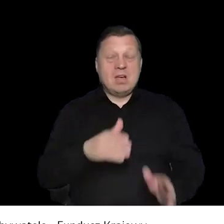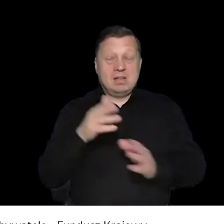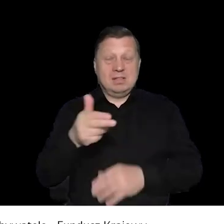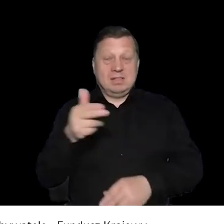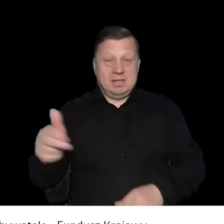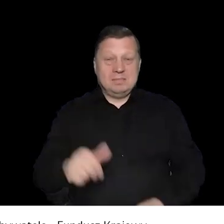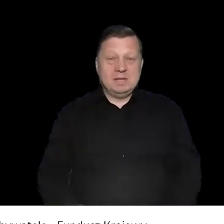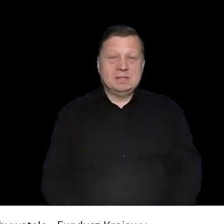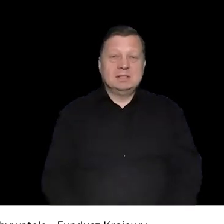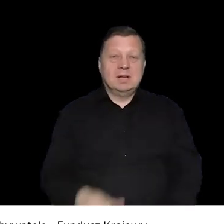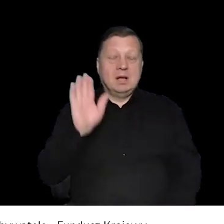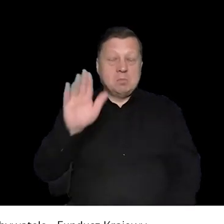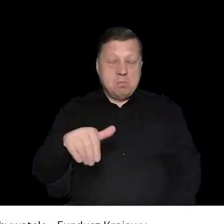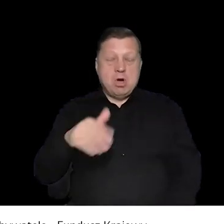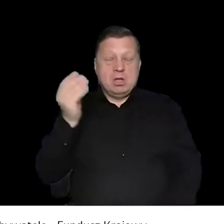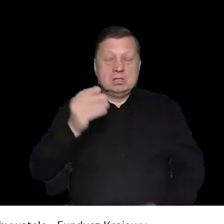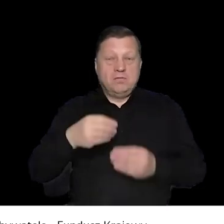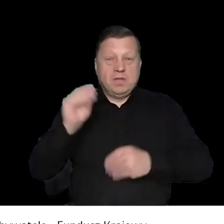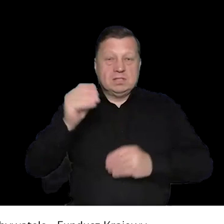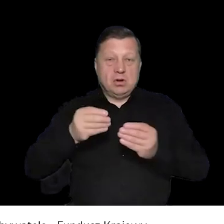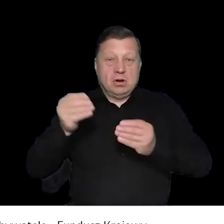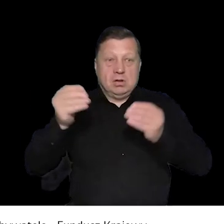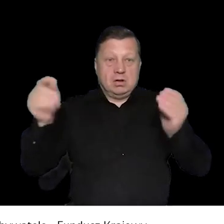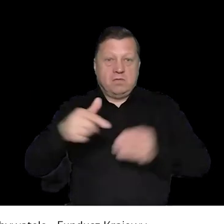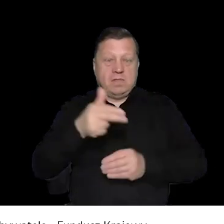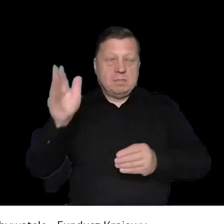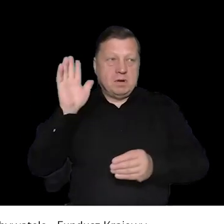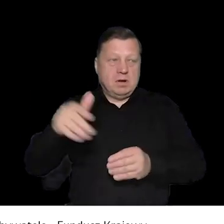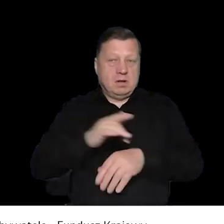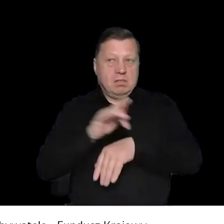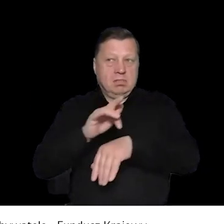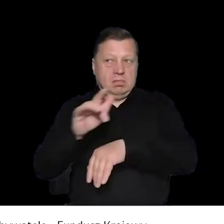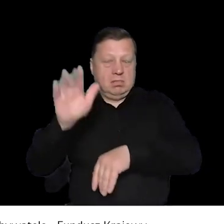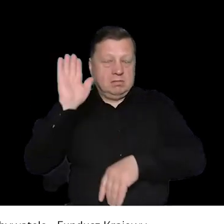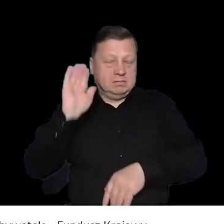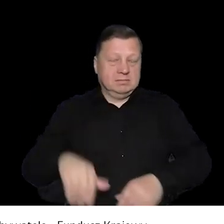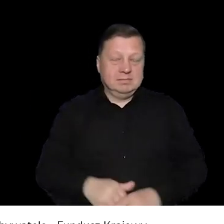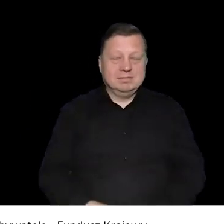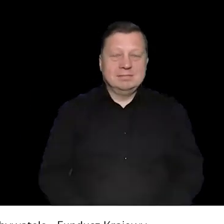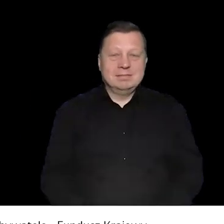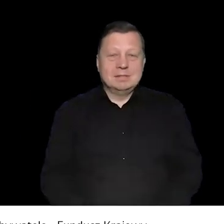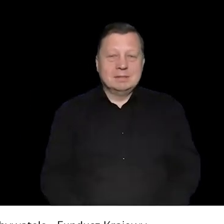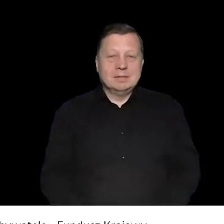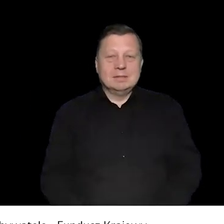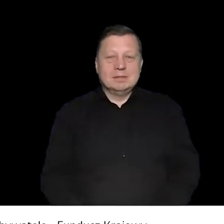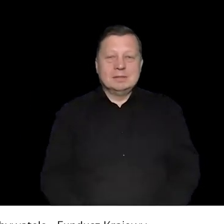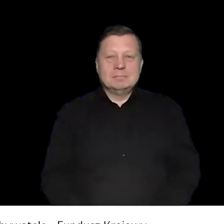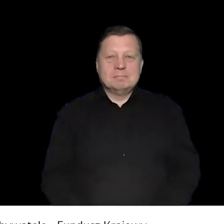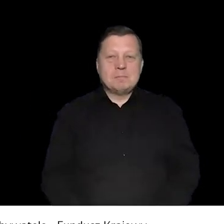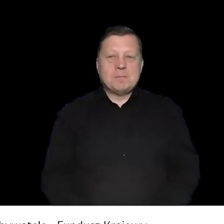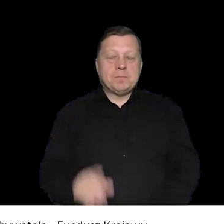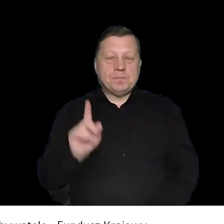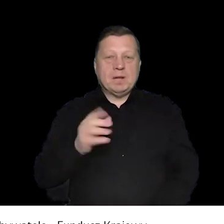właśnie. To jest kolejny wątek. I myślę, że gdybyśmy zaczęli ten wątek rozwijać, to tutaj